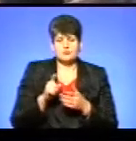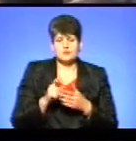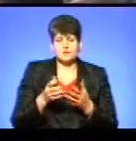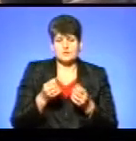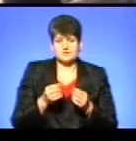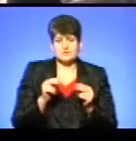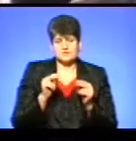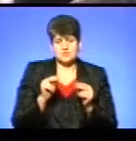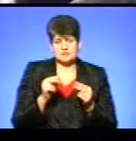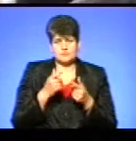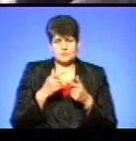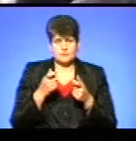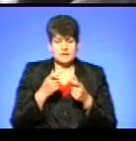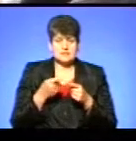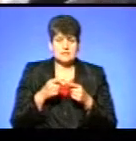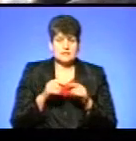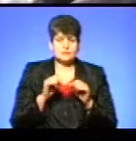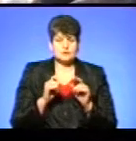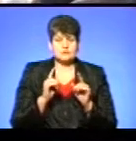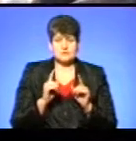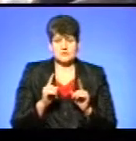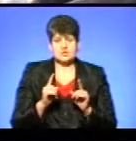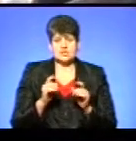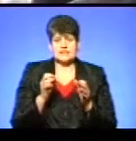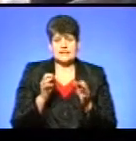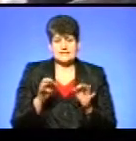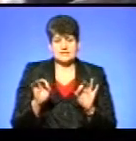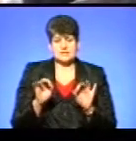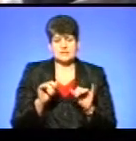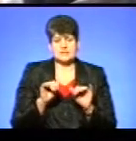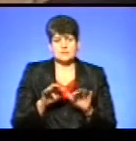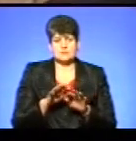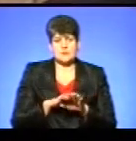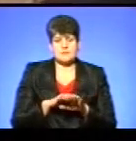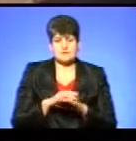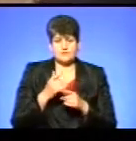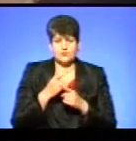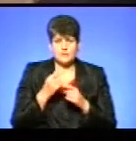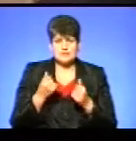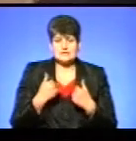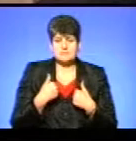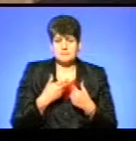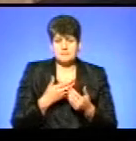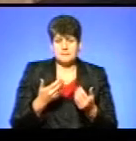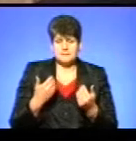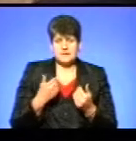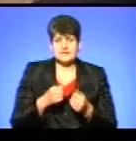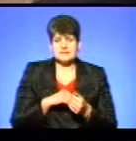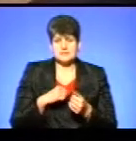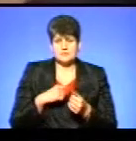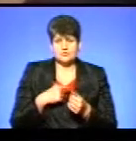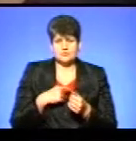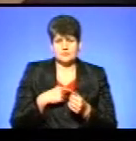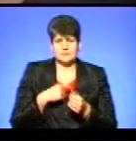отримувати об'єктивну інформацію, це, можливо, лише насправді незалежних засобах масової інформації. Ми собі ставили за